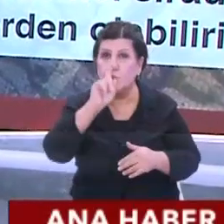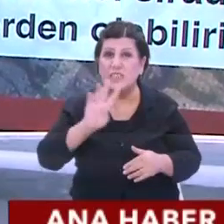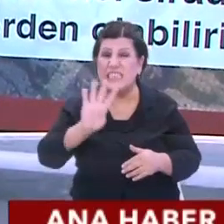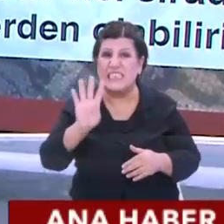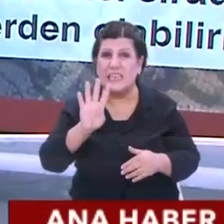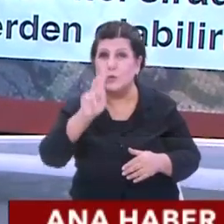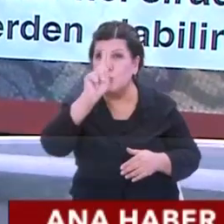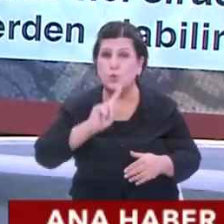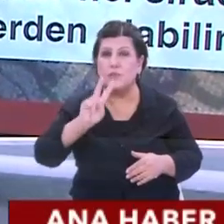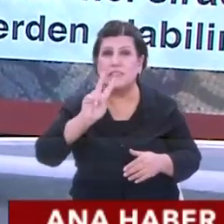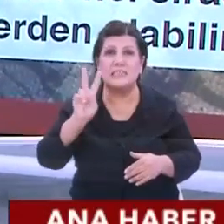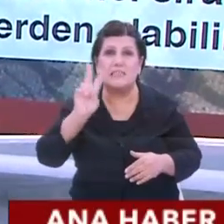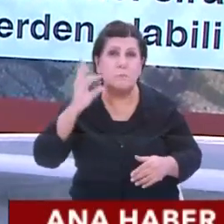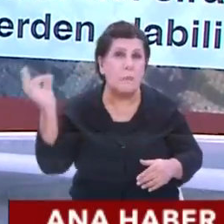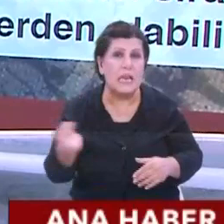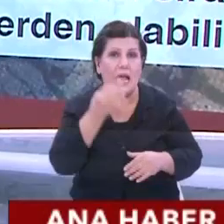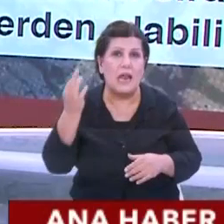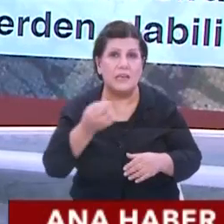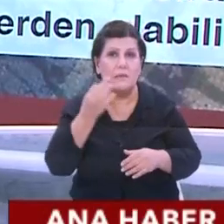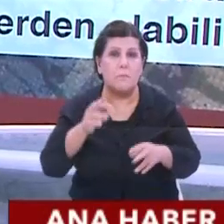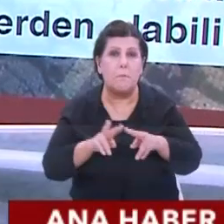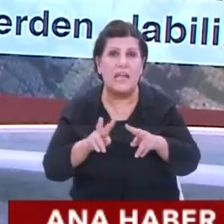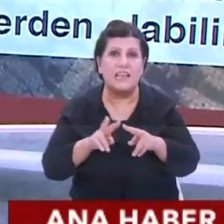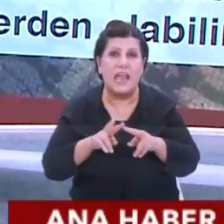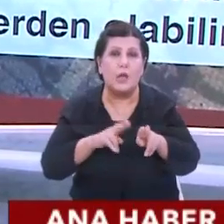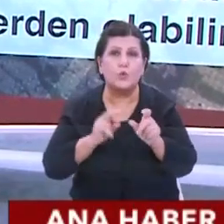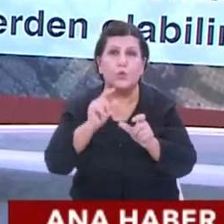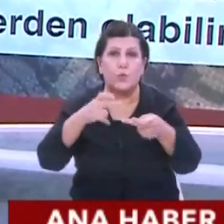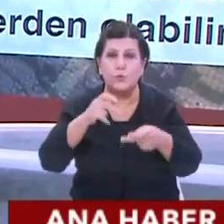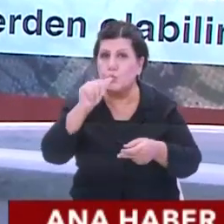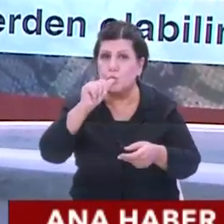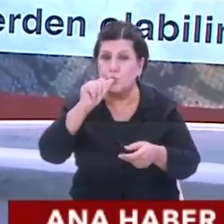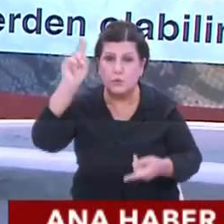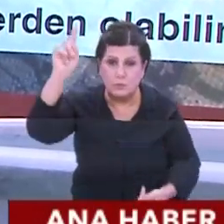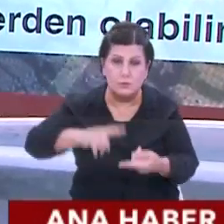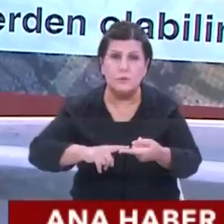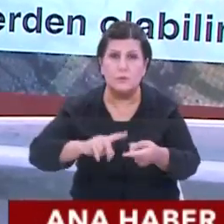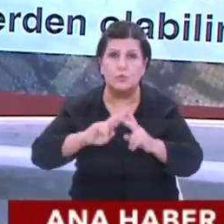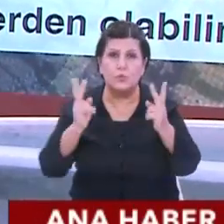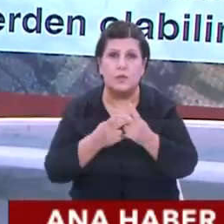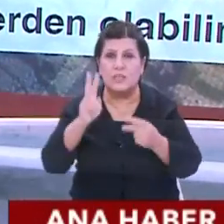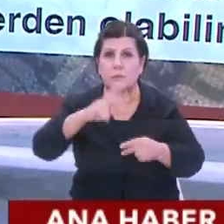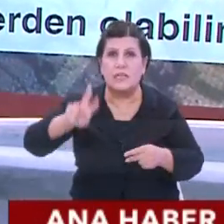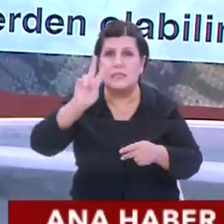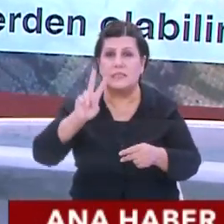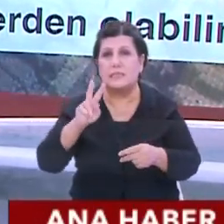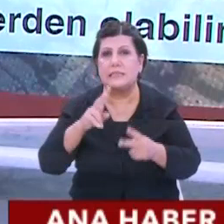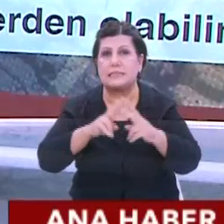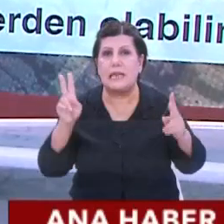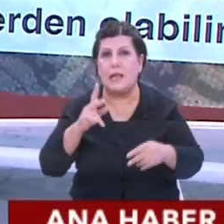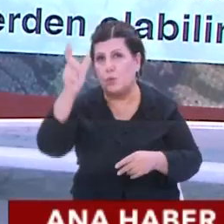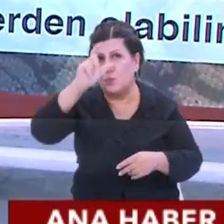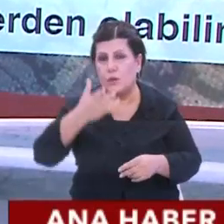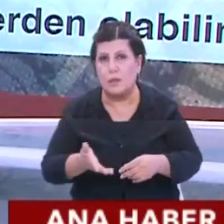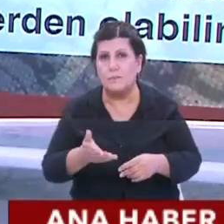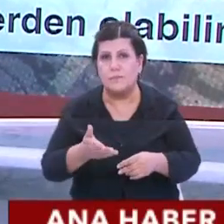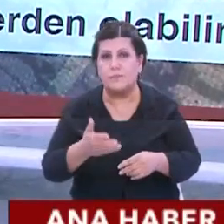100 milyar metre küpe kadar gerilemiş. Su sorununda Türkiye dünyada 27. sırada. 2040'da su